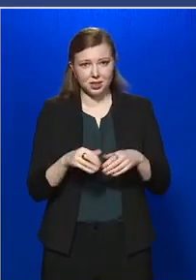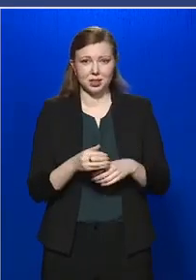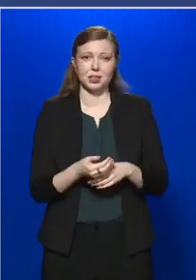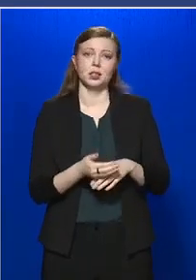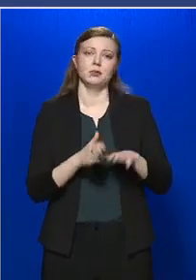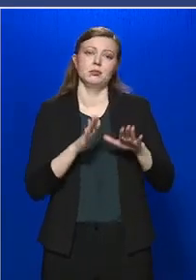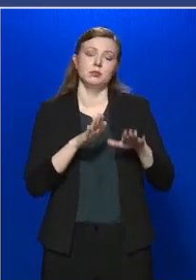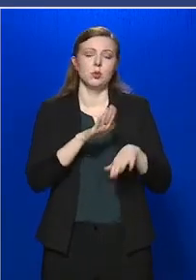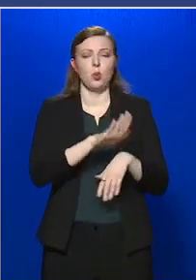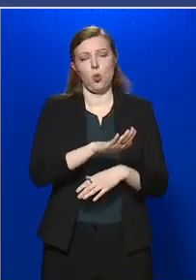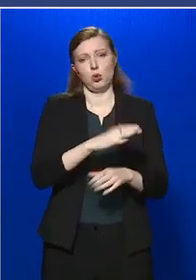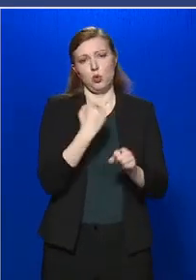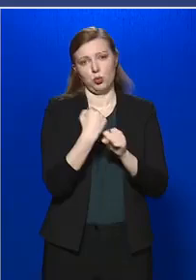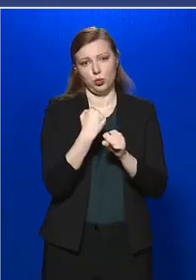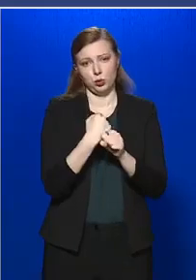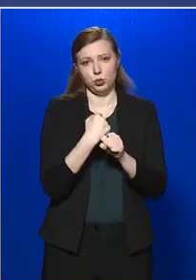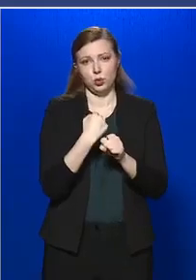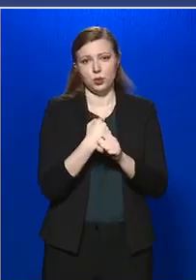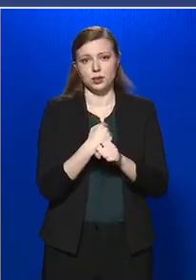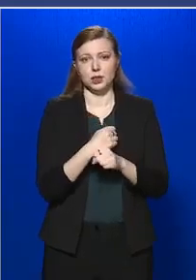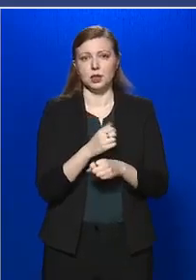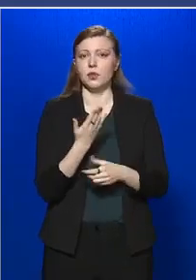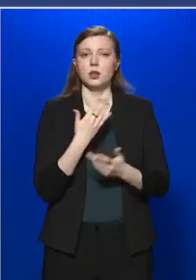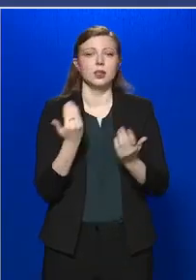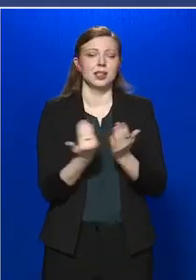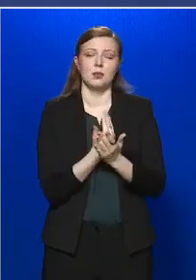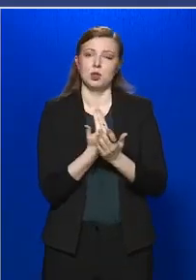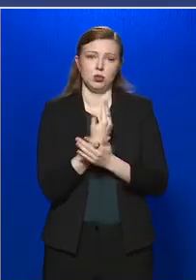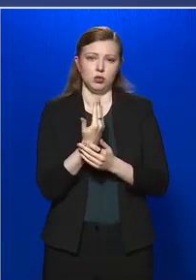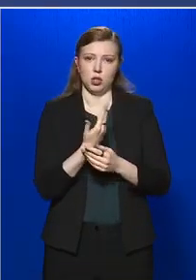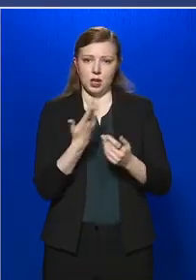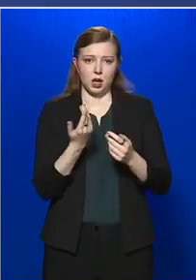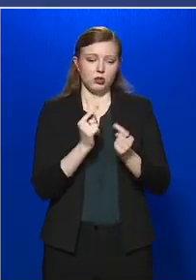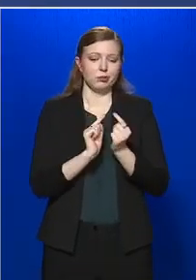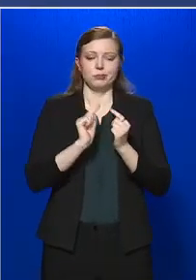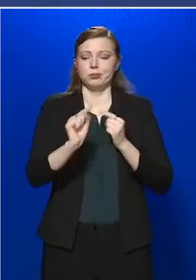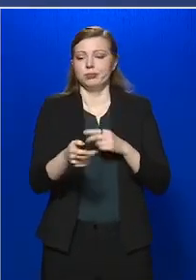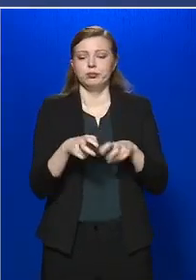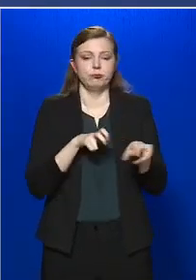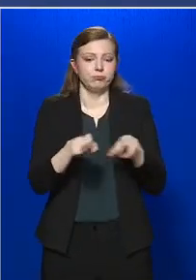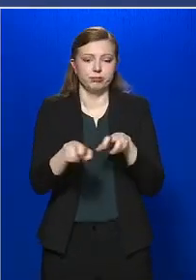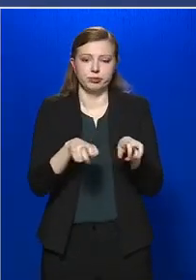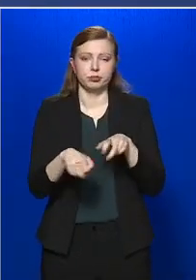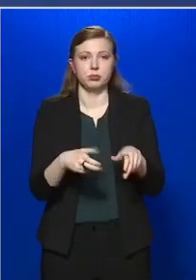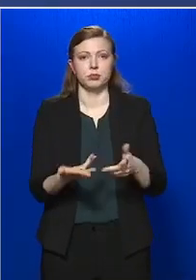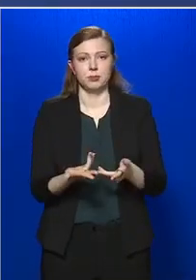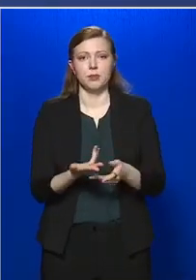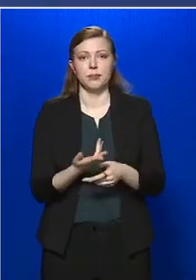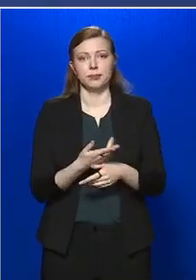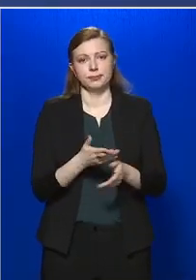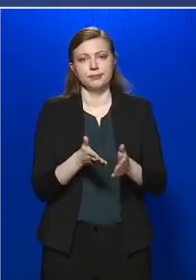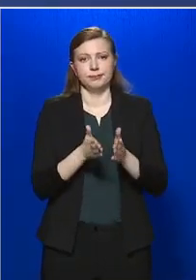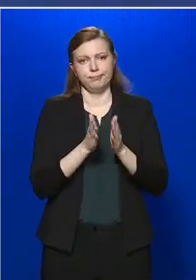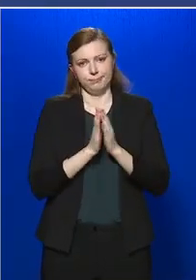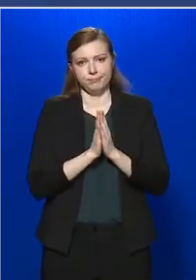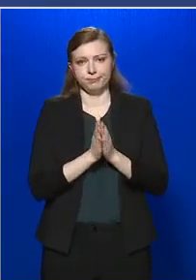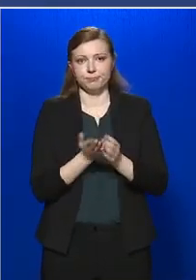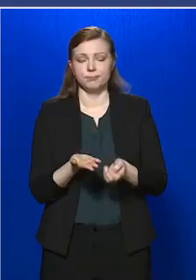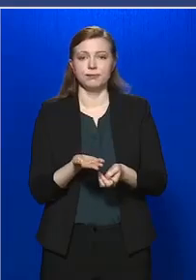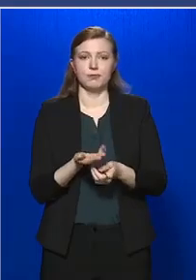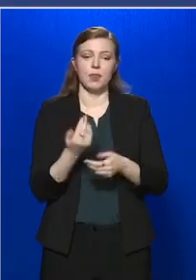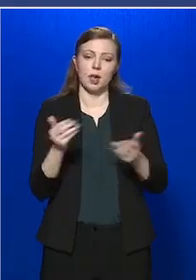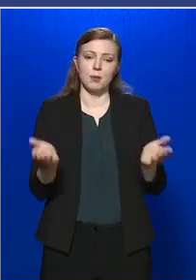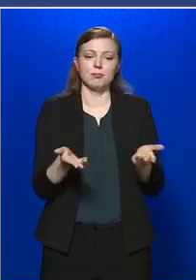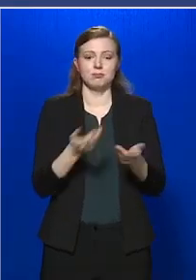otthon dolgozik, illetve nem szükséges elhagyni az otthonát, feltétlenül erre késztetünk,